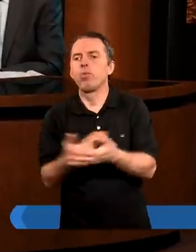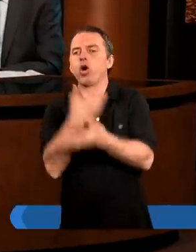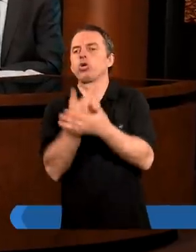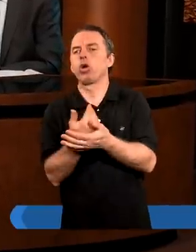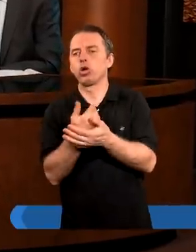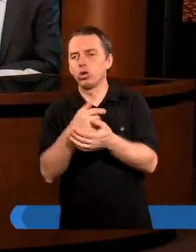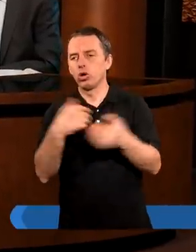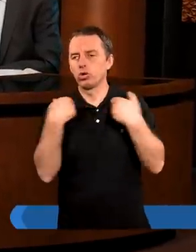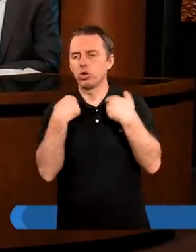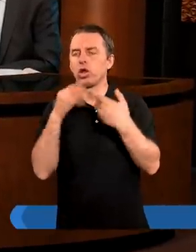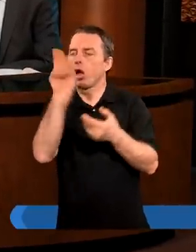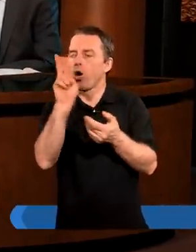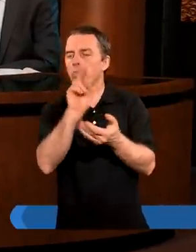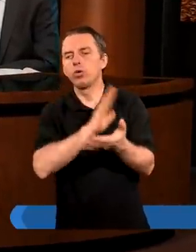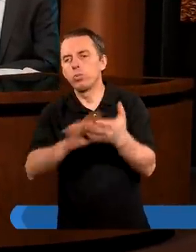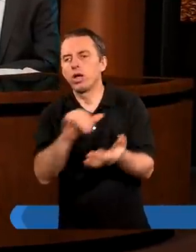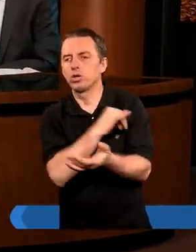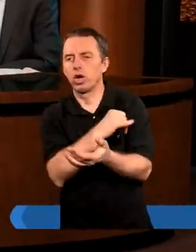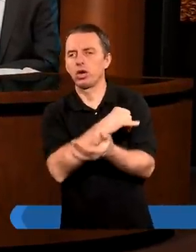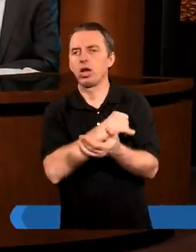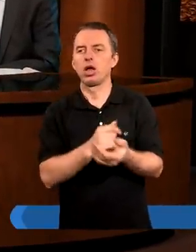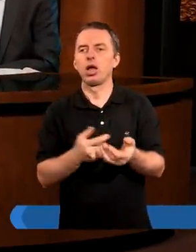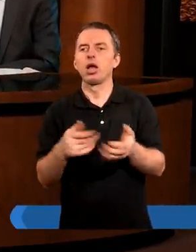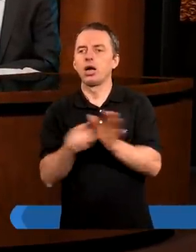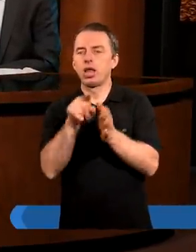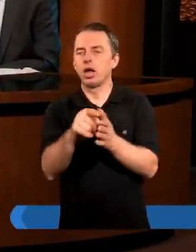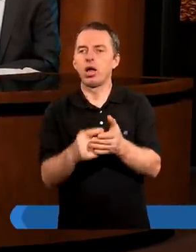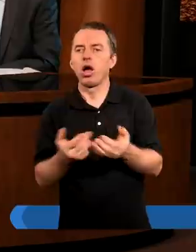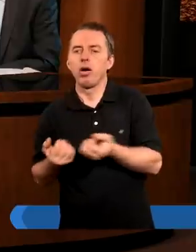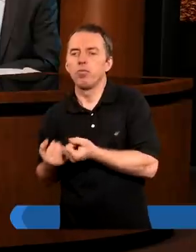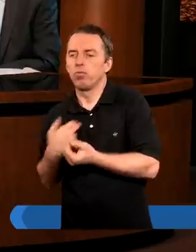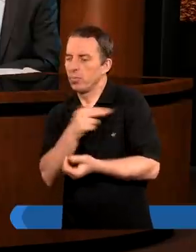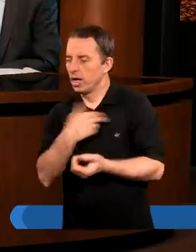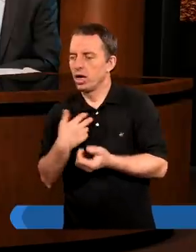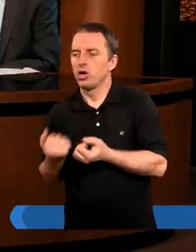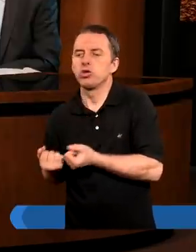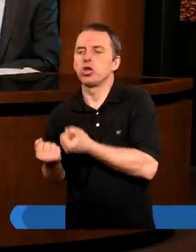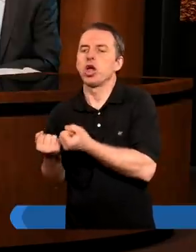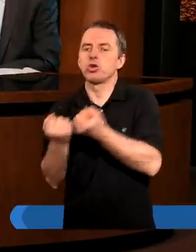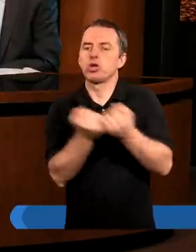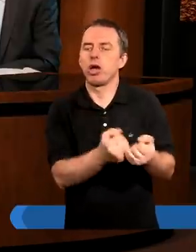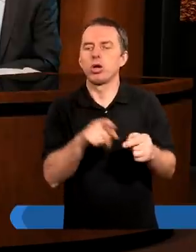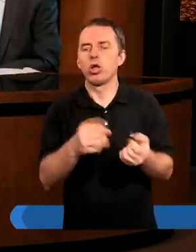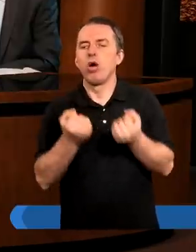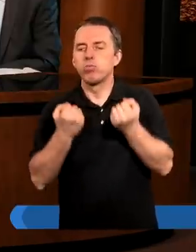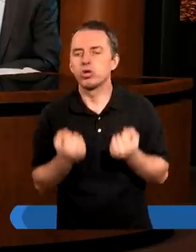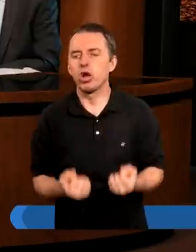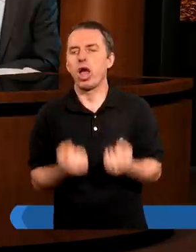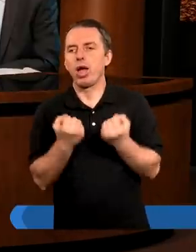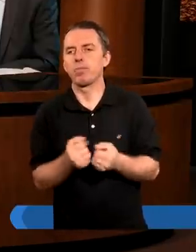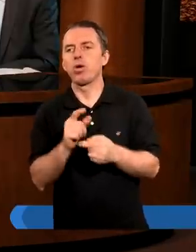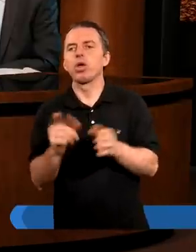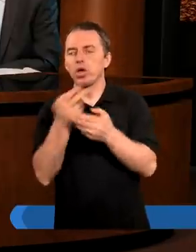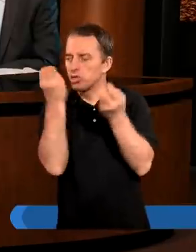komuś bezgrzesznemu. i dlatego my niesiemy to brzemię, ale jest taki ciekawy